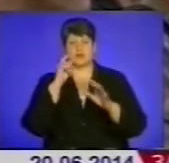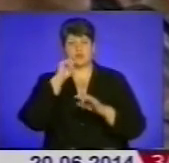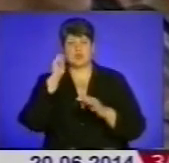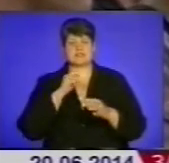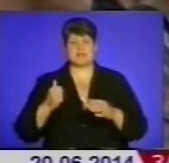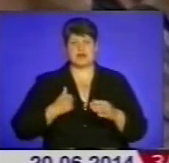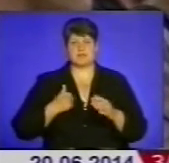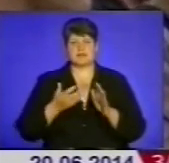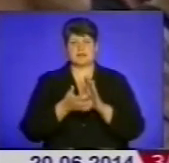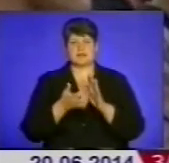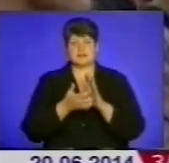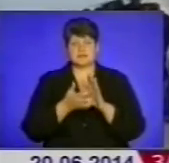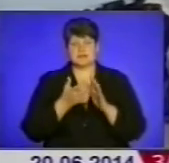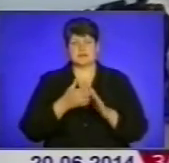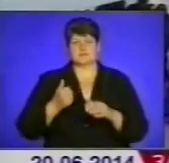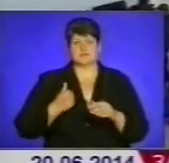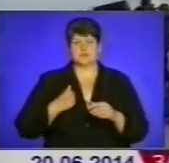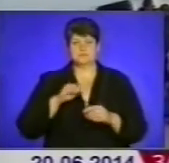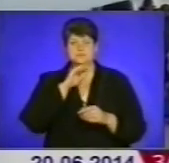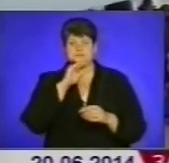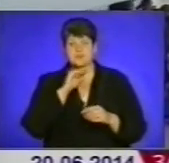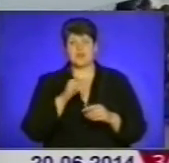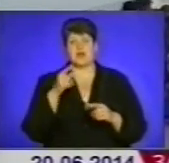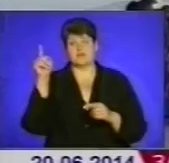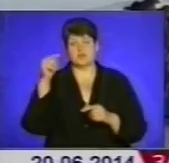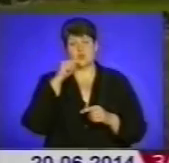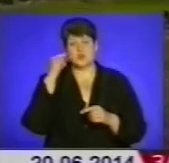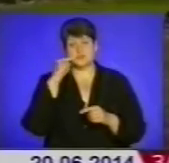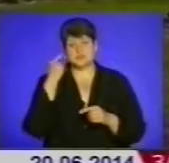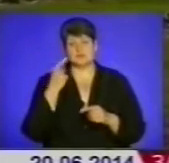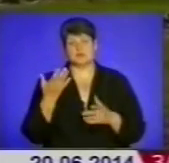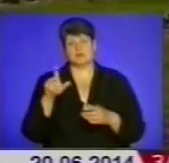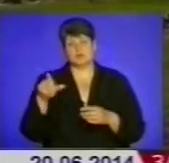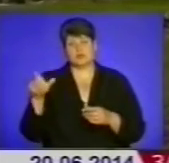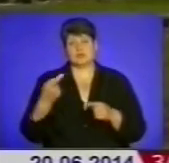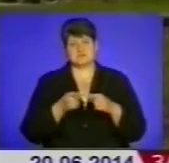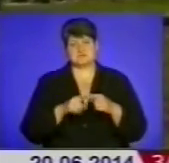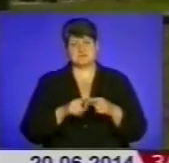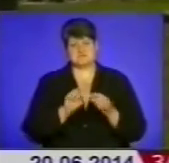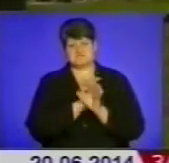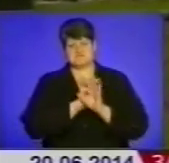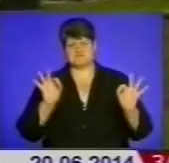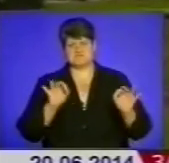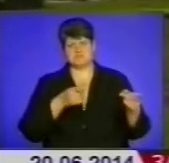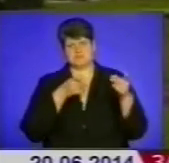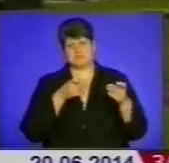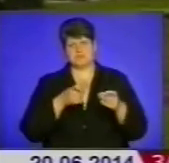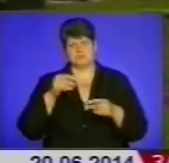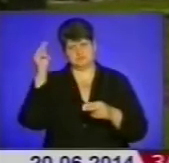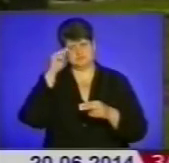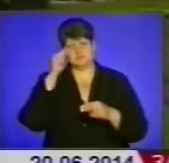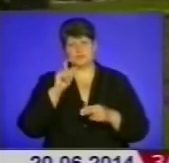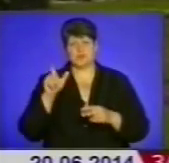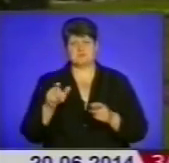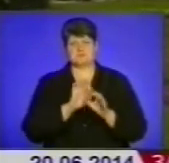бракує військових професіоналів. В той час, як російські найменці – це здебільшого вишколені, добре озброєні військові, яким